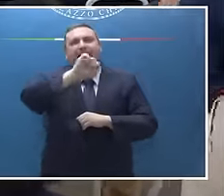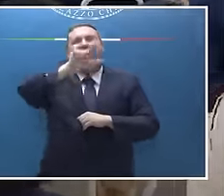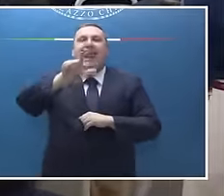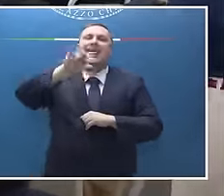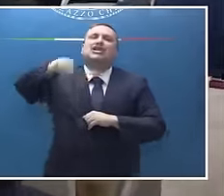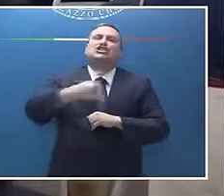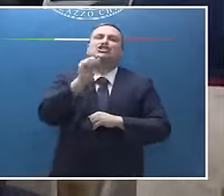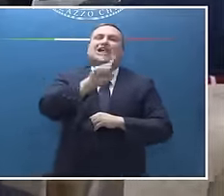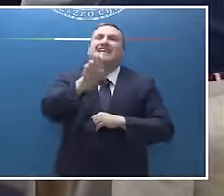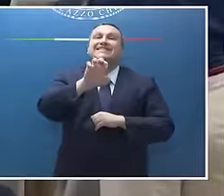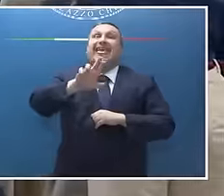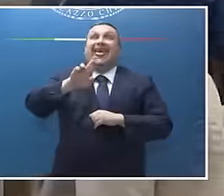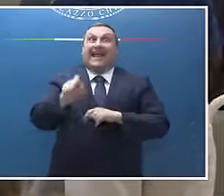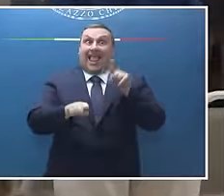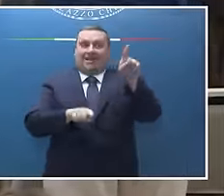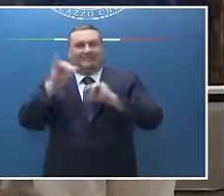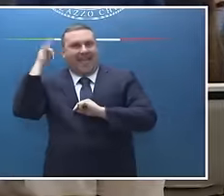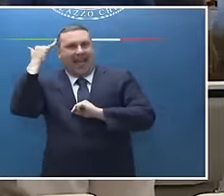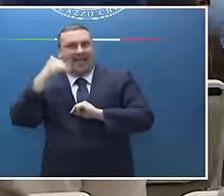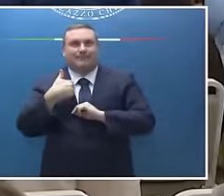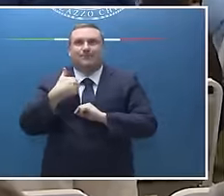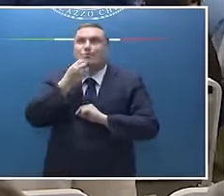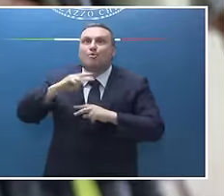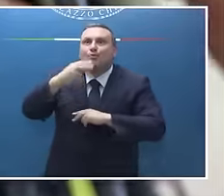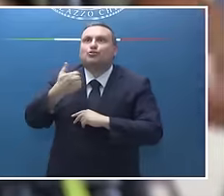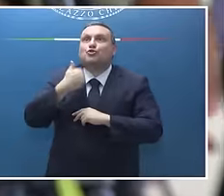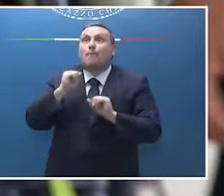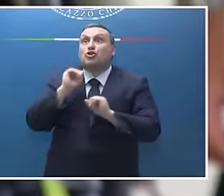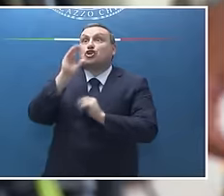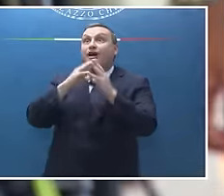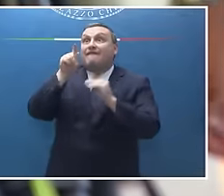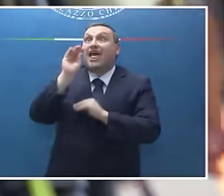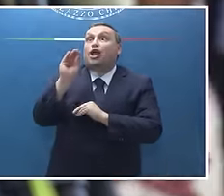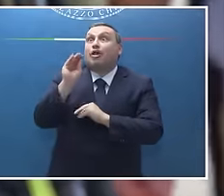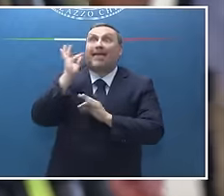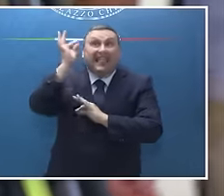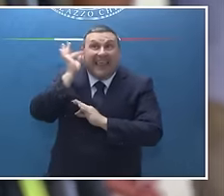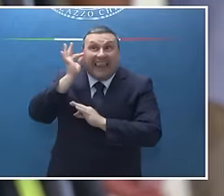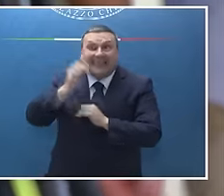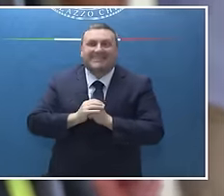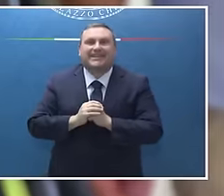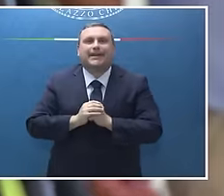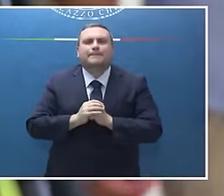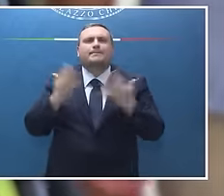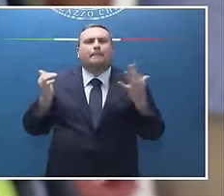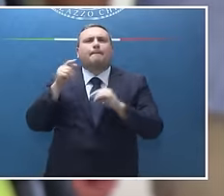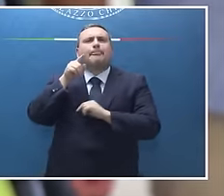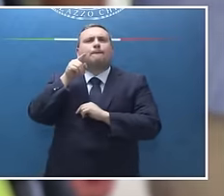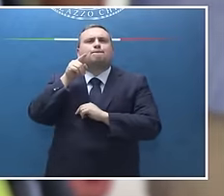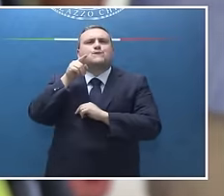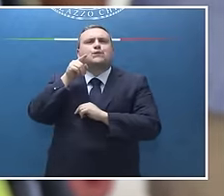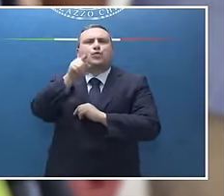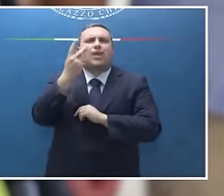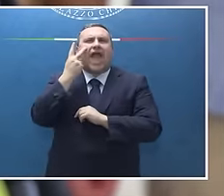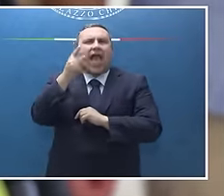Buon pomeriggio. Se non è un problema le farei la domanda in inglese. Va bene. Grazie. Il G7 ha ancora di